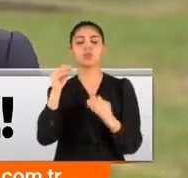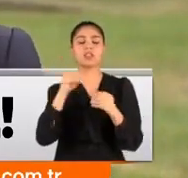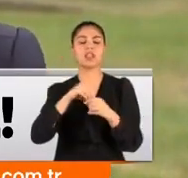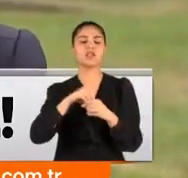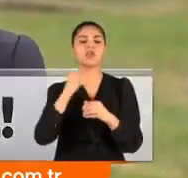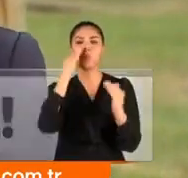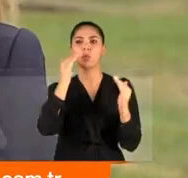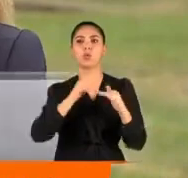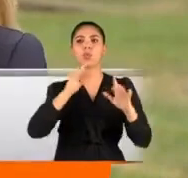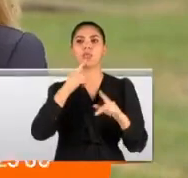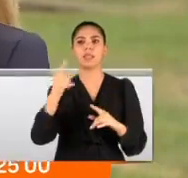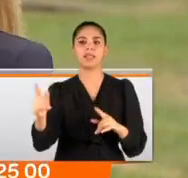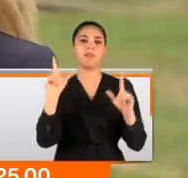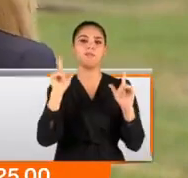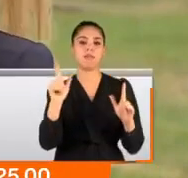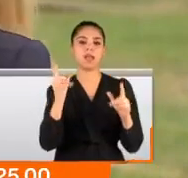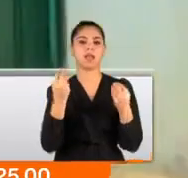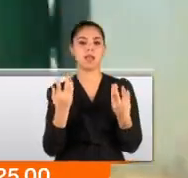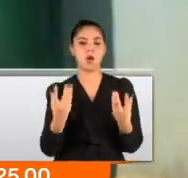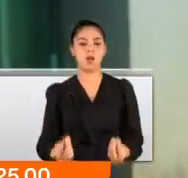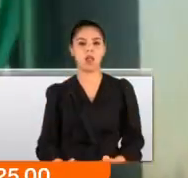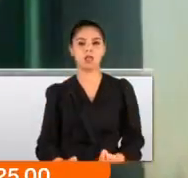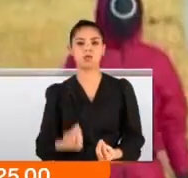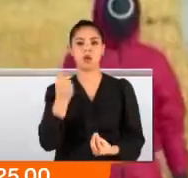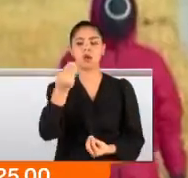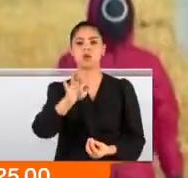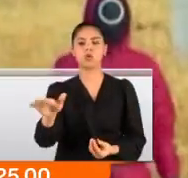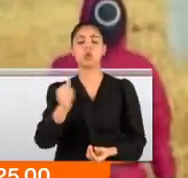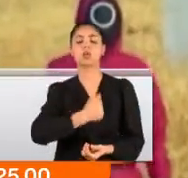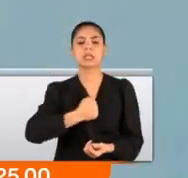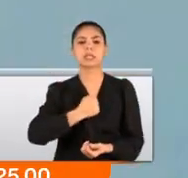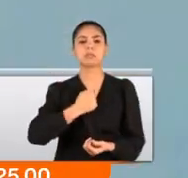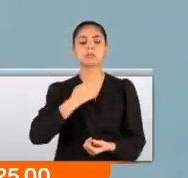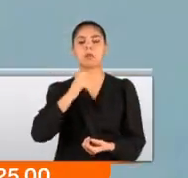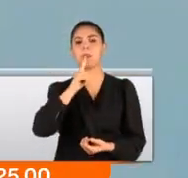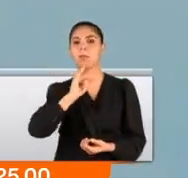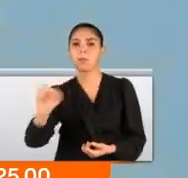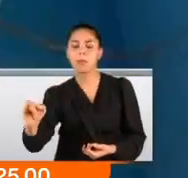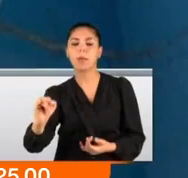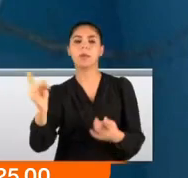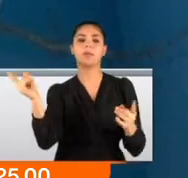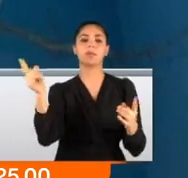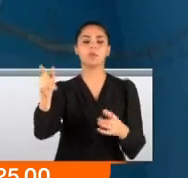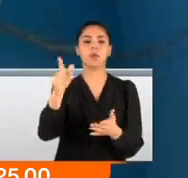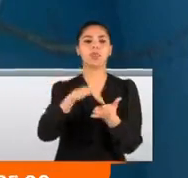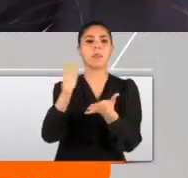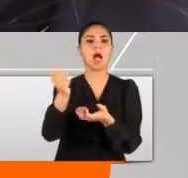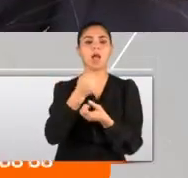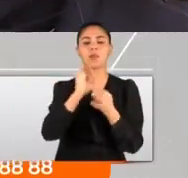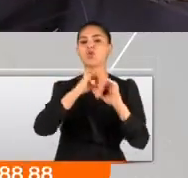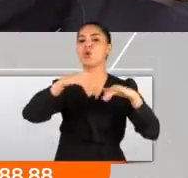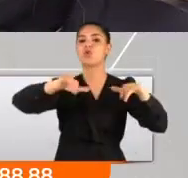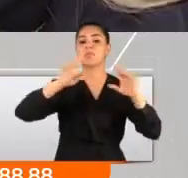uygun değil demek iyi olacaktır. Yani çocuğa kızmak, elinden tabletini bilgisayarına almak çözüm değil.